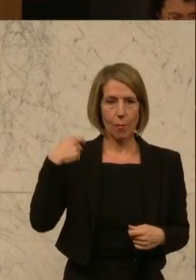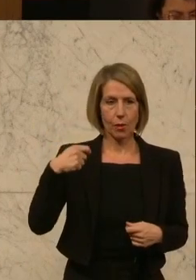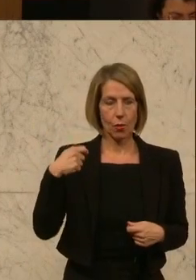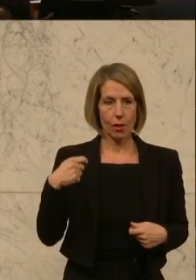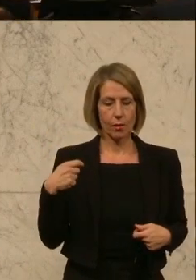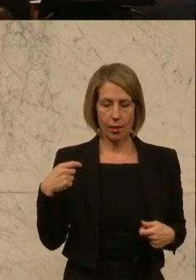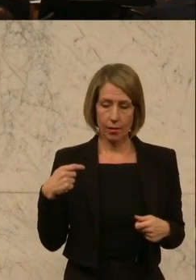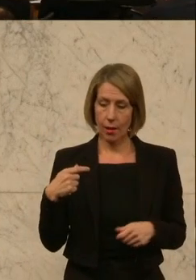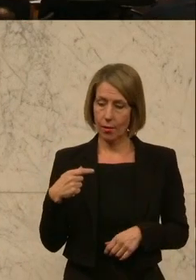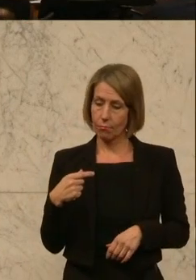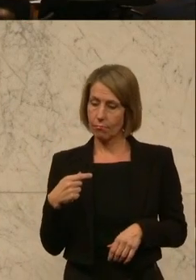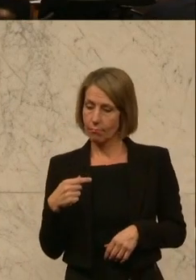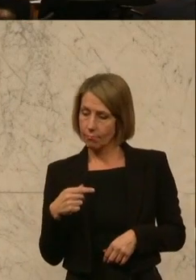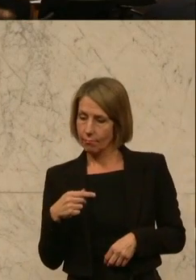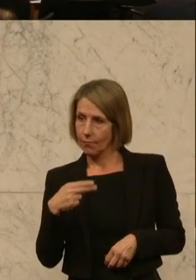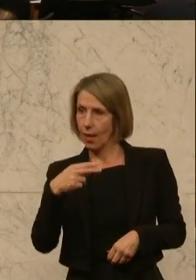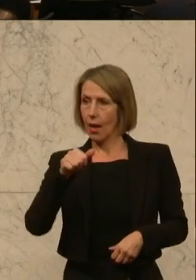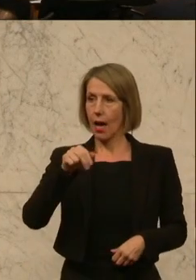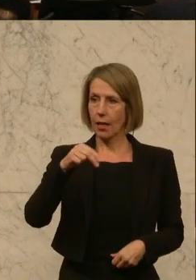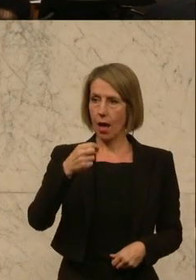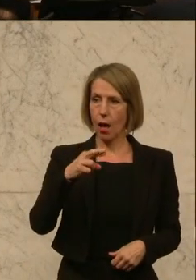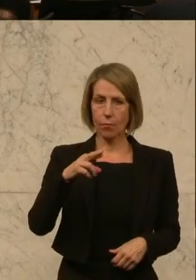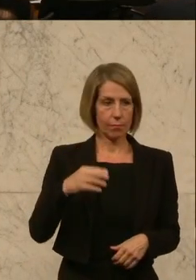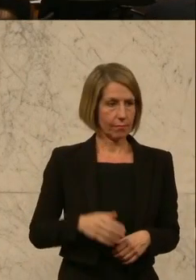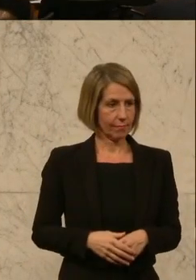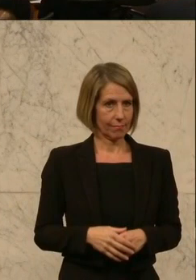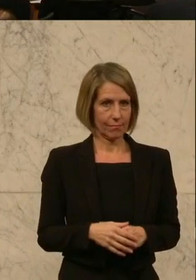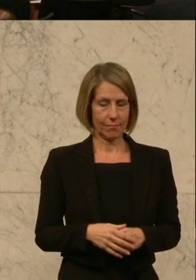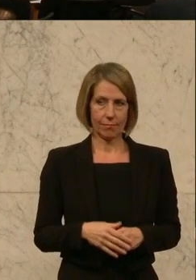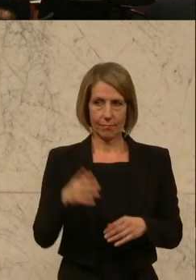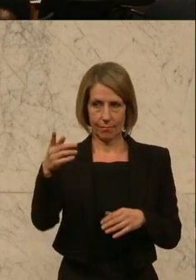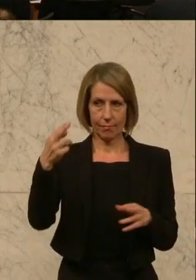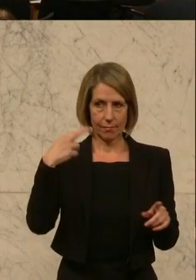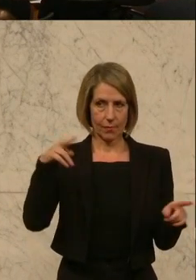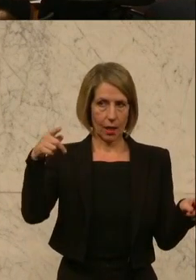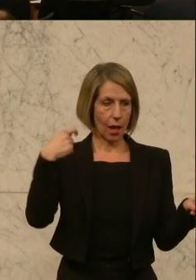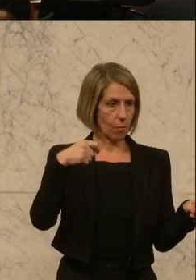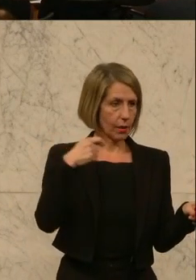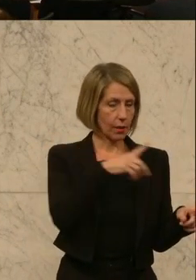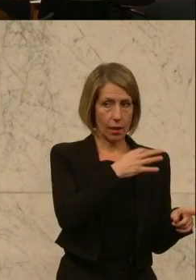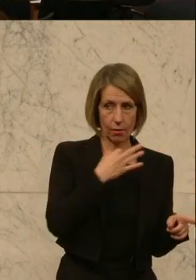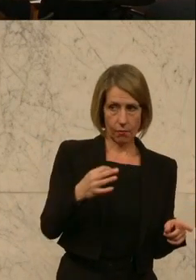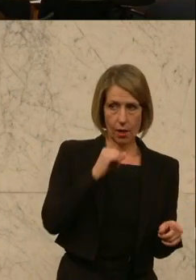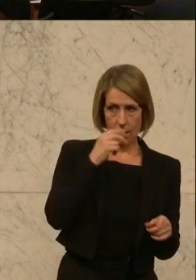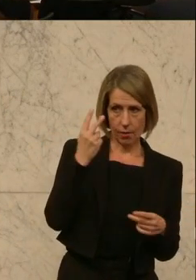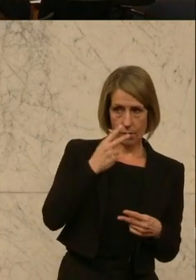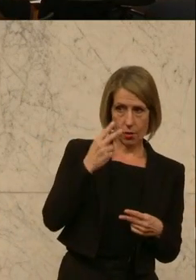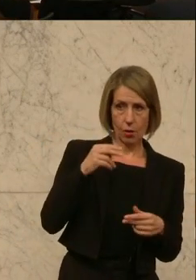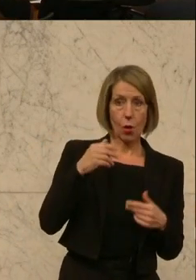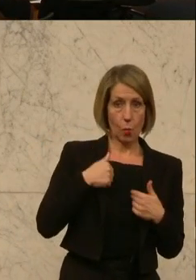Gerhard Kaniak von den Freiheitlichen ist jetzt der nächste Redner in dieser Debatte zum Dringlichen Antrag der SPÖ.